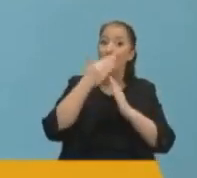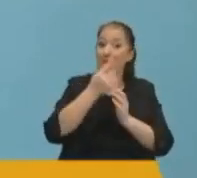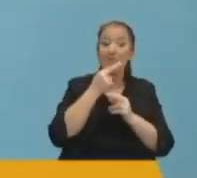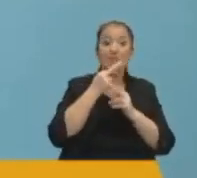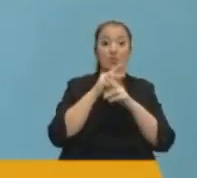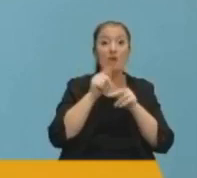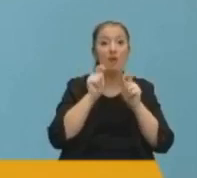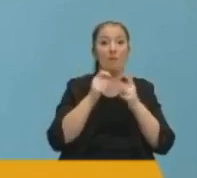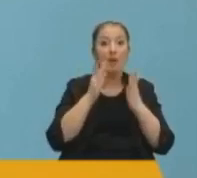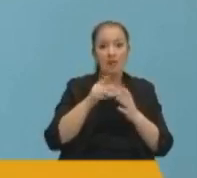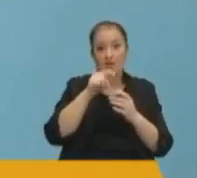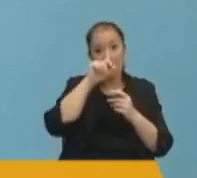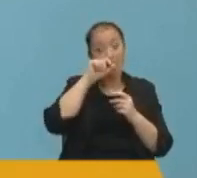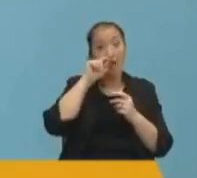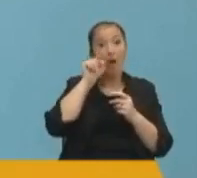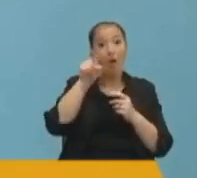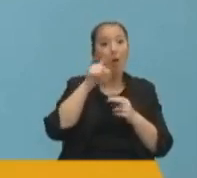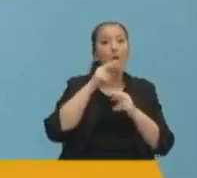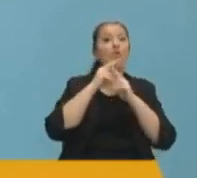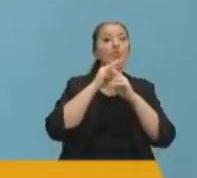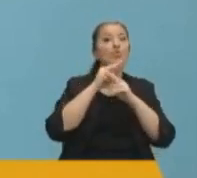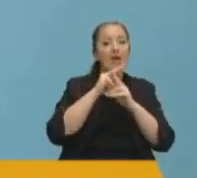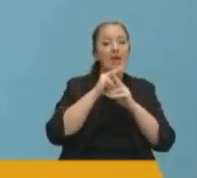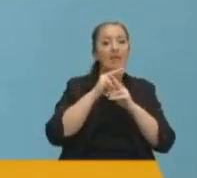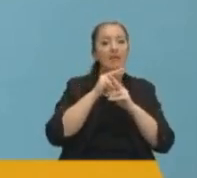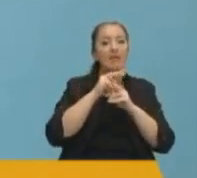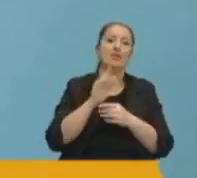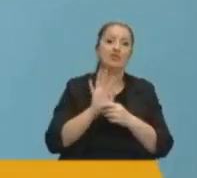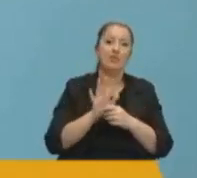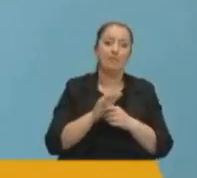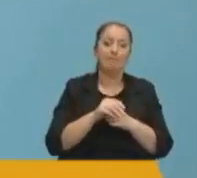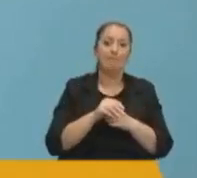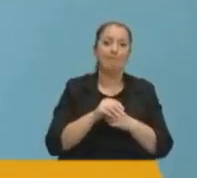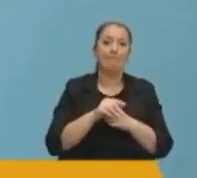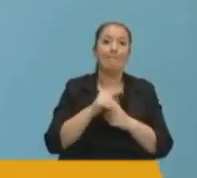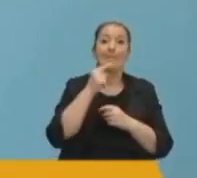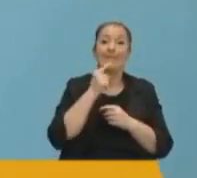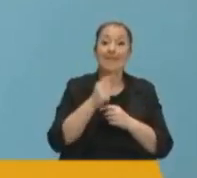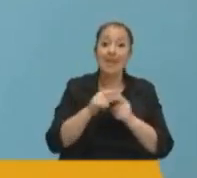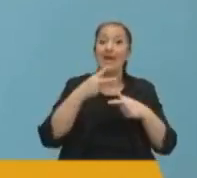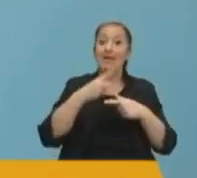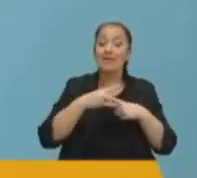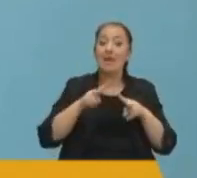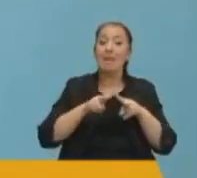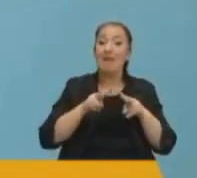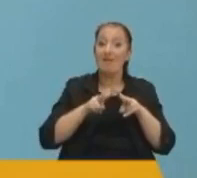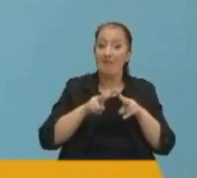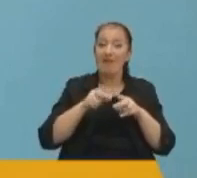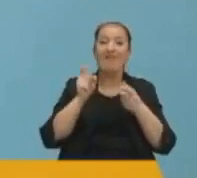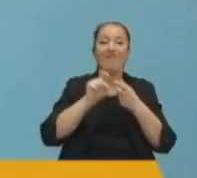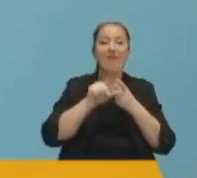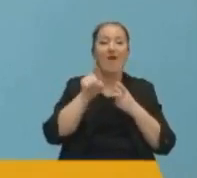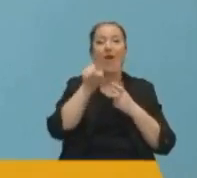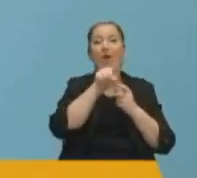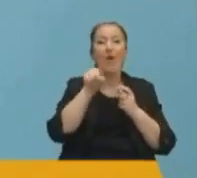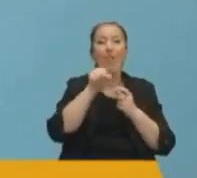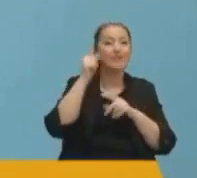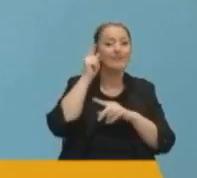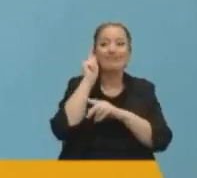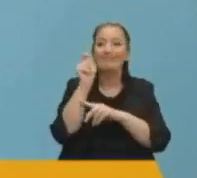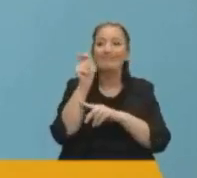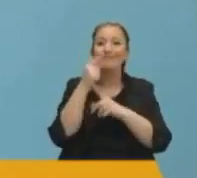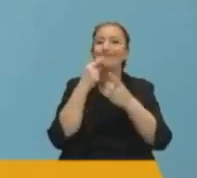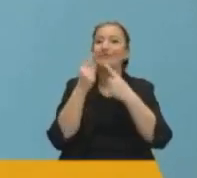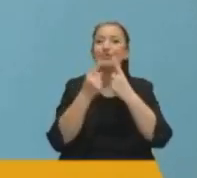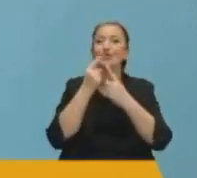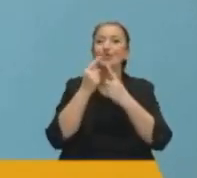naklederse ondan da o sözden de bizarım, şikayetçiyim diyen Hz. Mevlana'nın ve onların dervişlerin hukukunu korumak